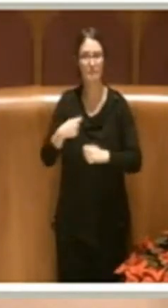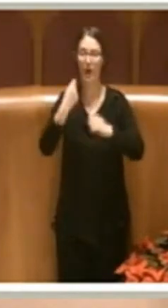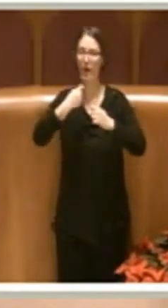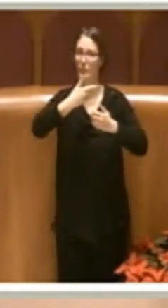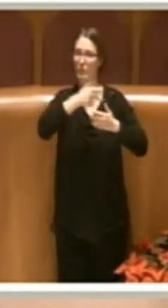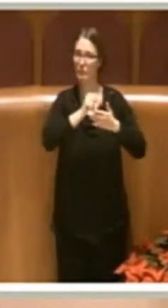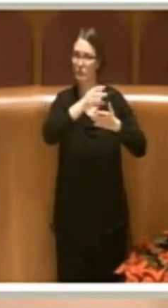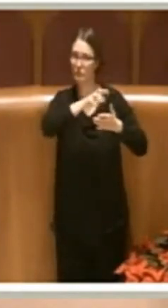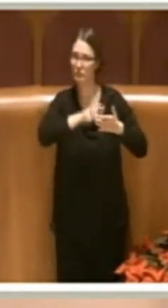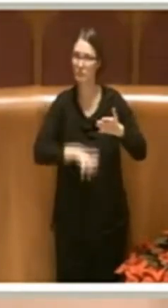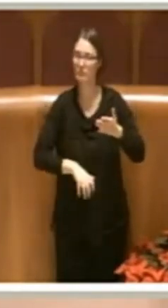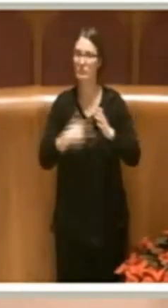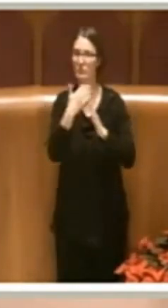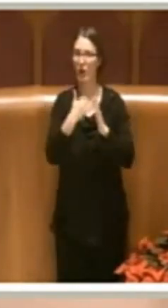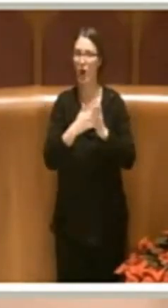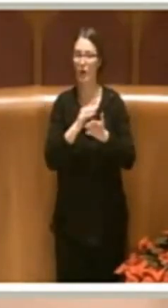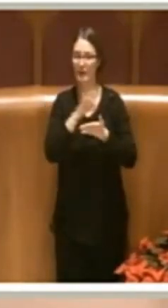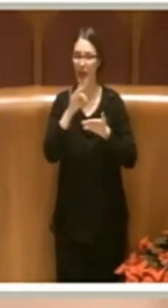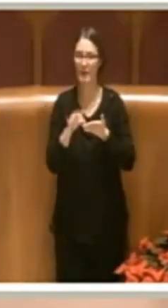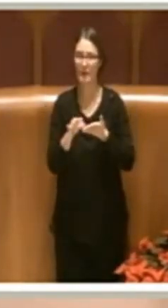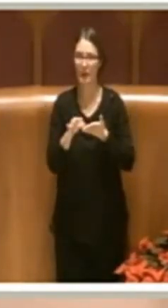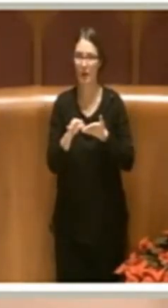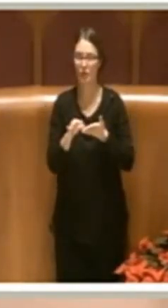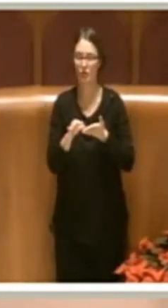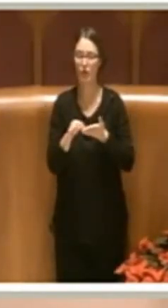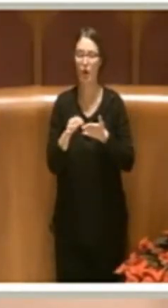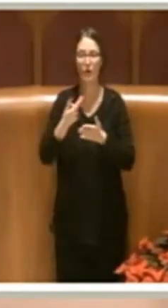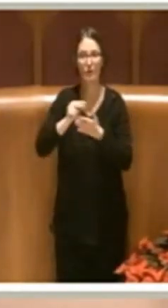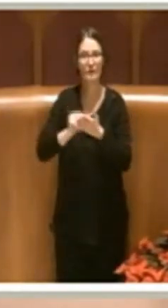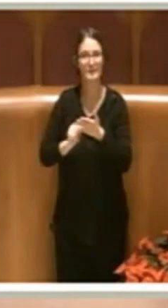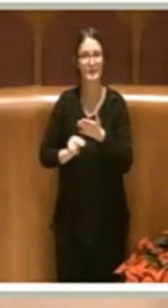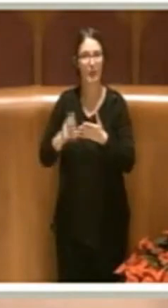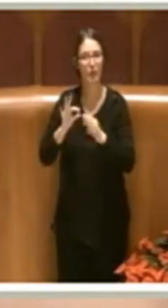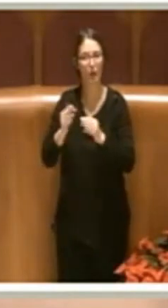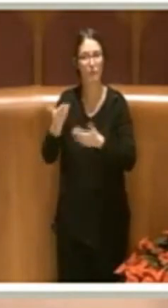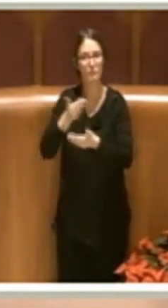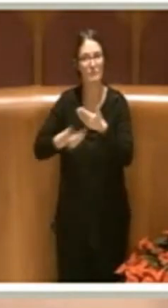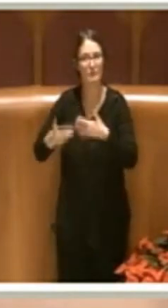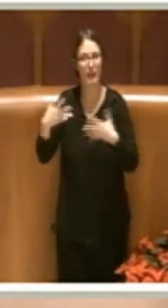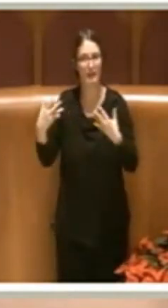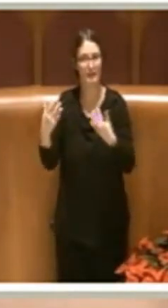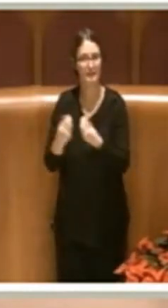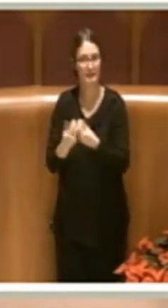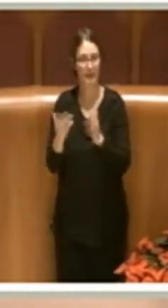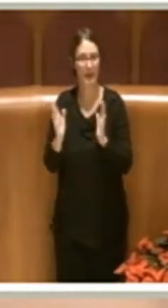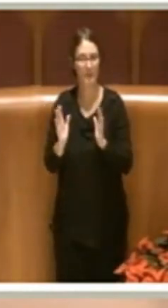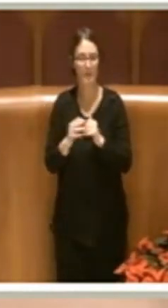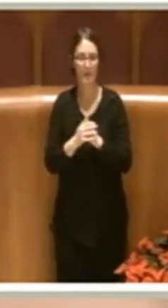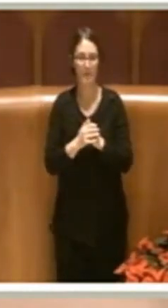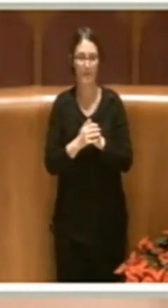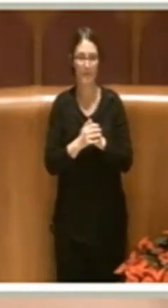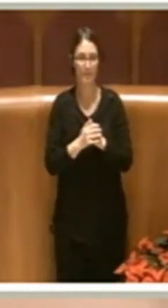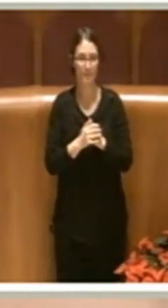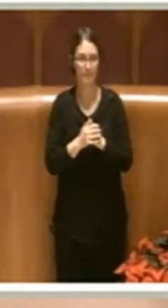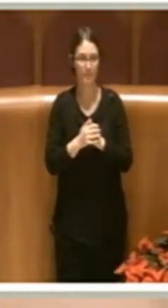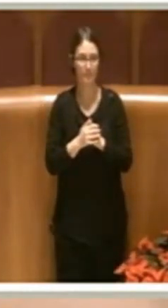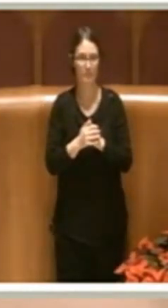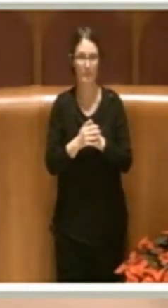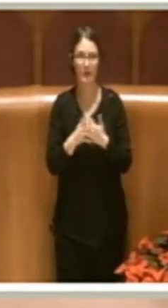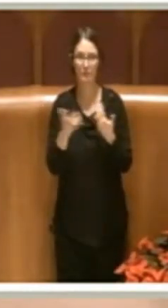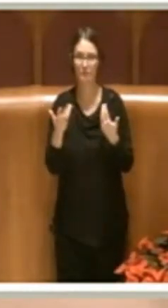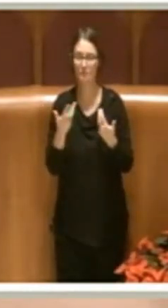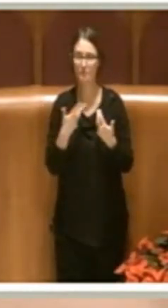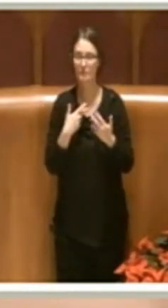questo ordine del giorno, è stato scritto insieme a loro proprio direttamente. Vengono detti alcuni